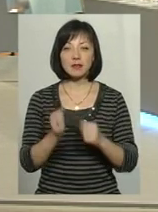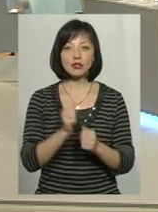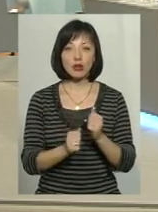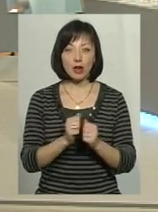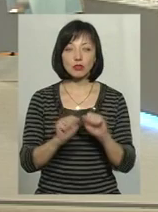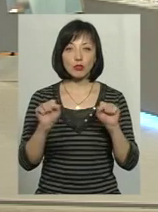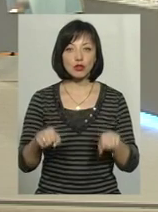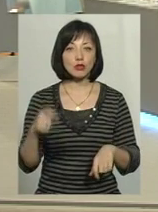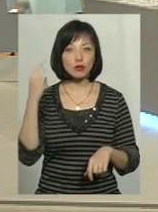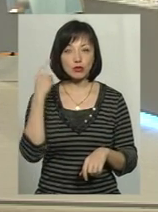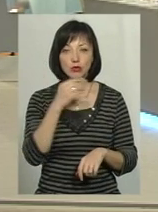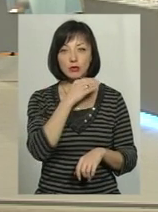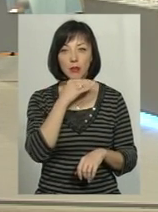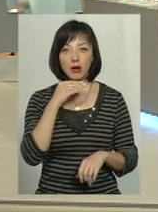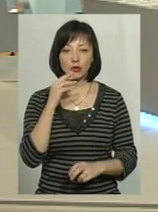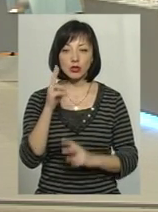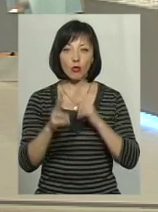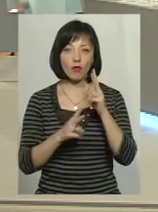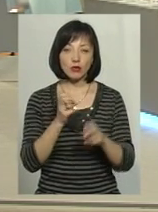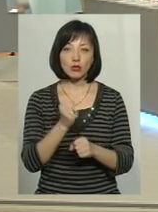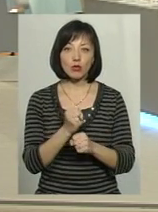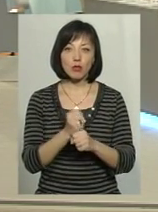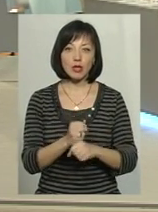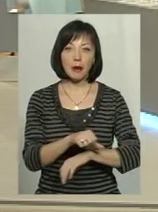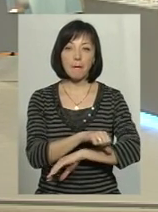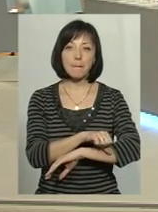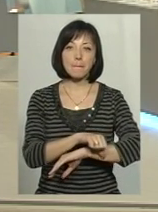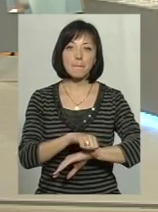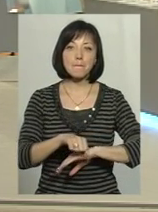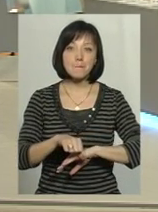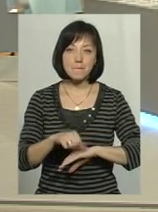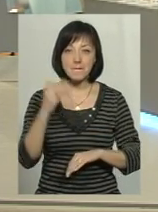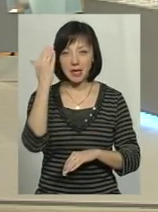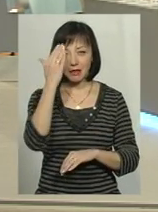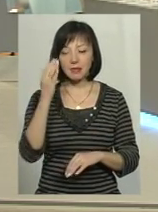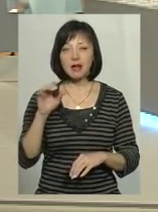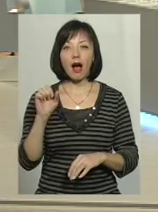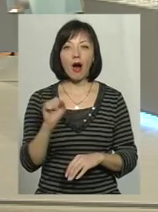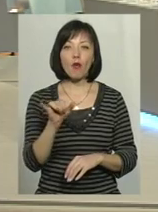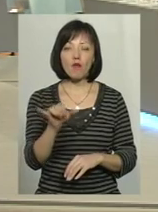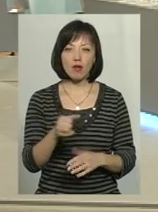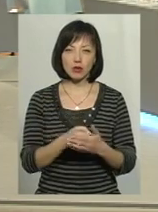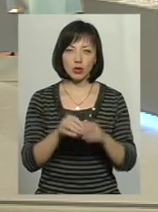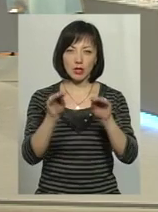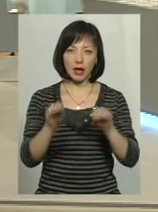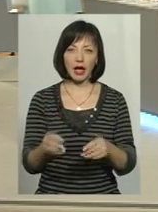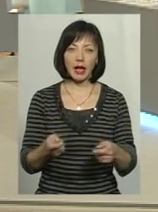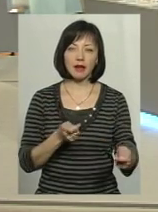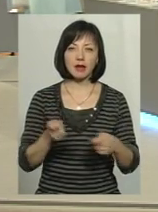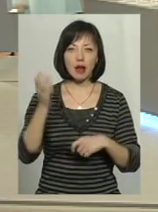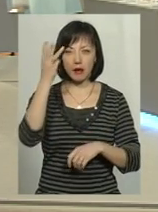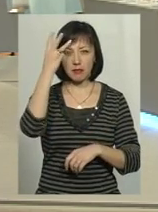можна почути багато зауважень до роботи митниці, а у вас до декларації керівника